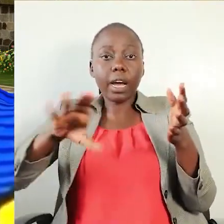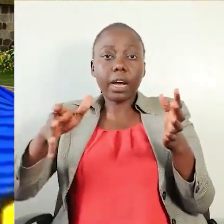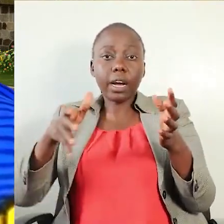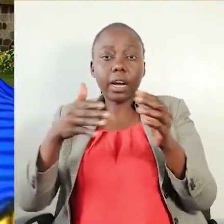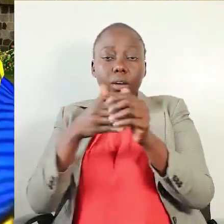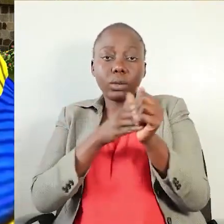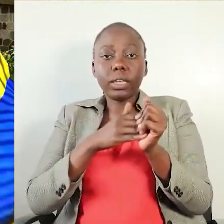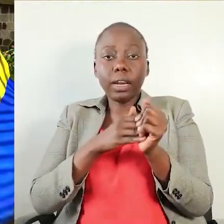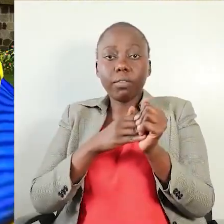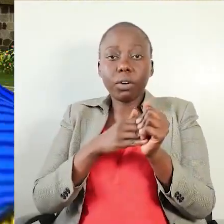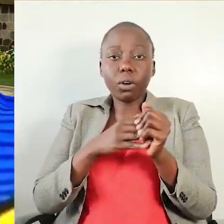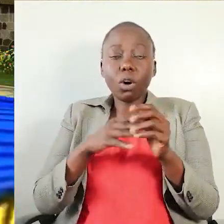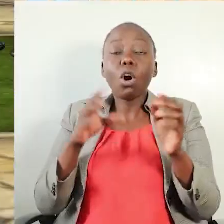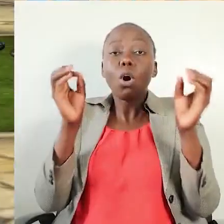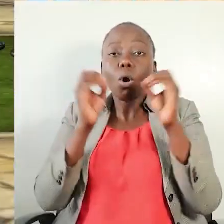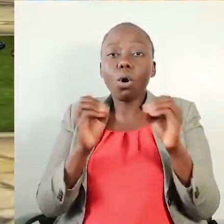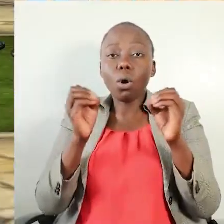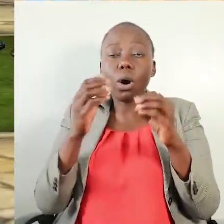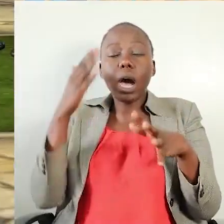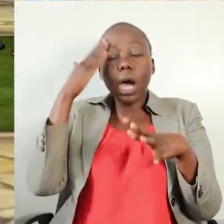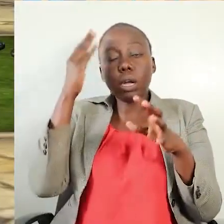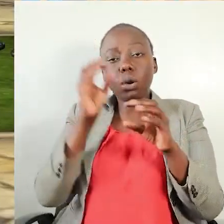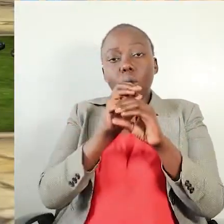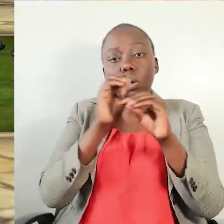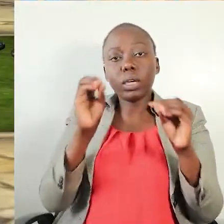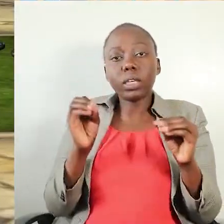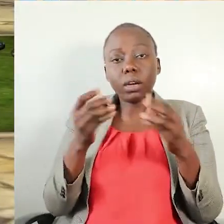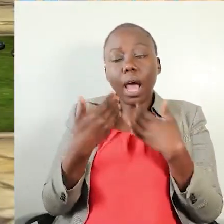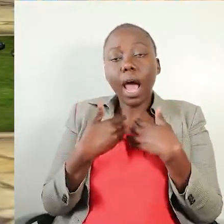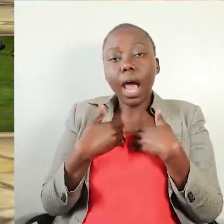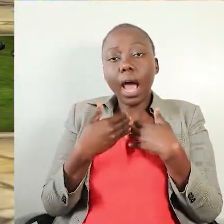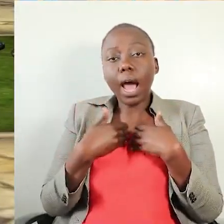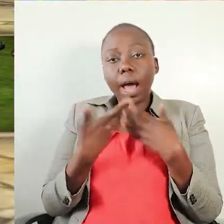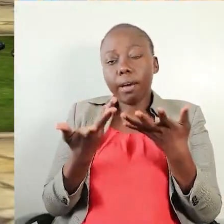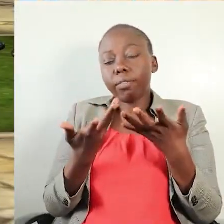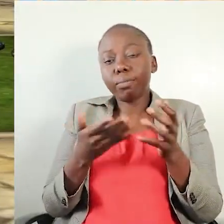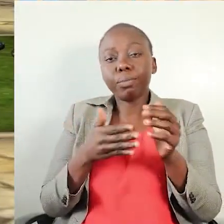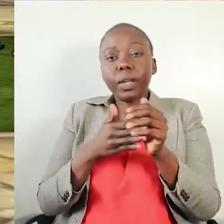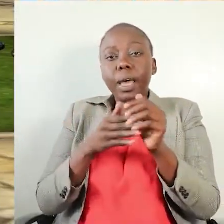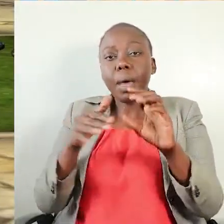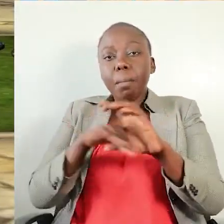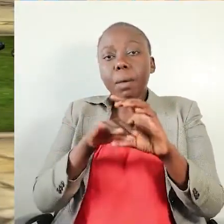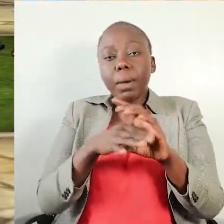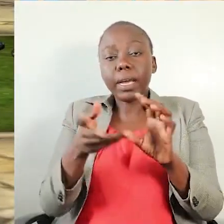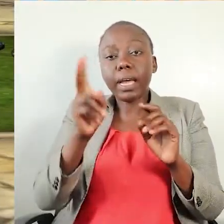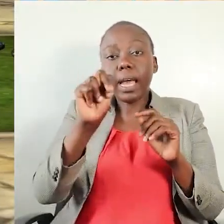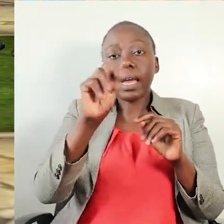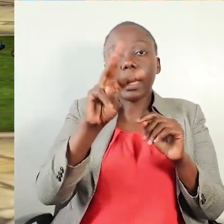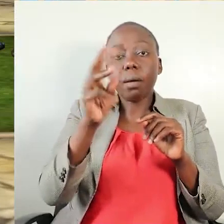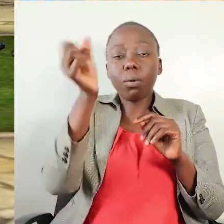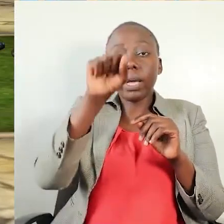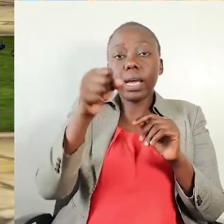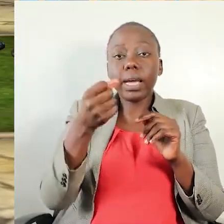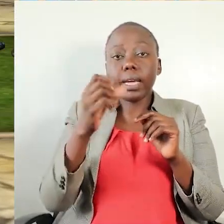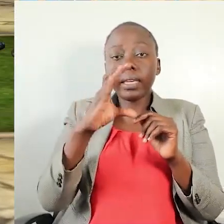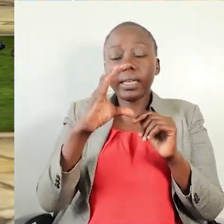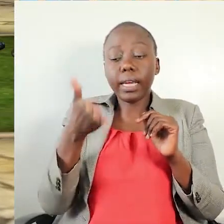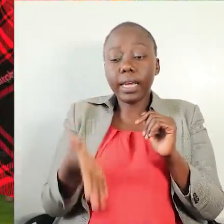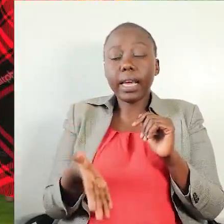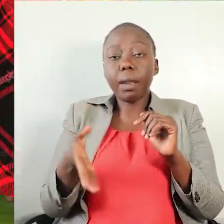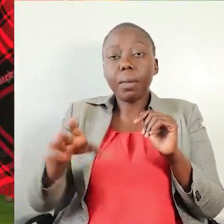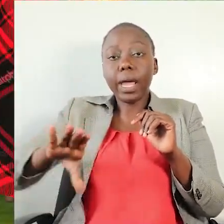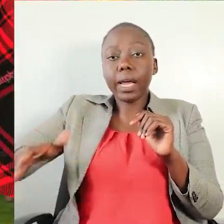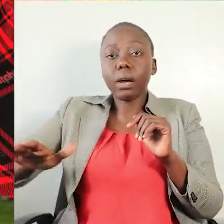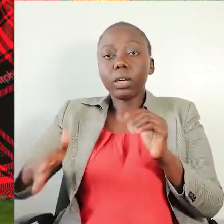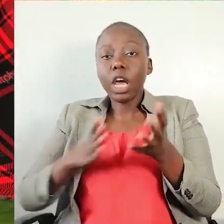county husika na kitaifa. Wow, si kujua kwamba ni namuakilishi wa NWSC hapa katika wadiangu ya